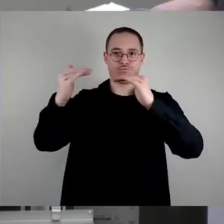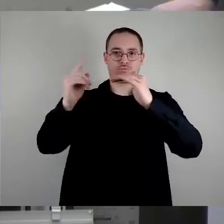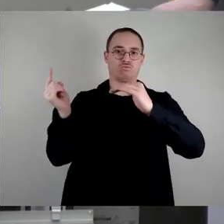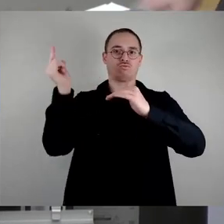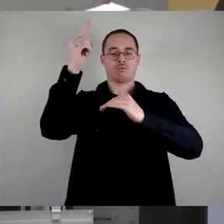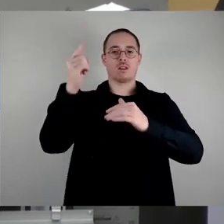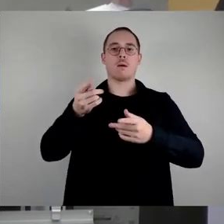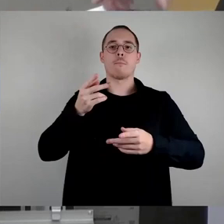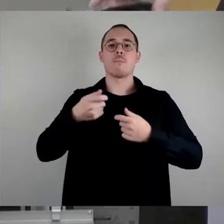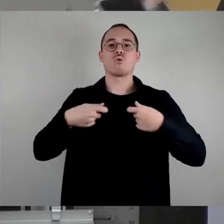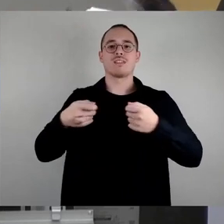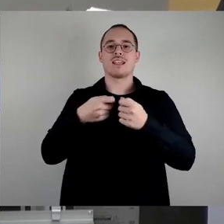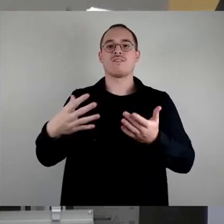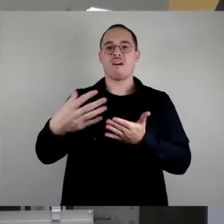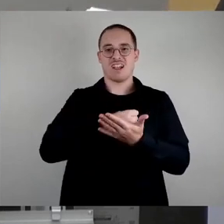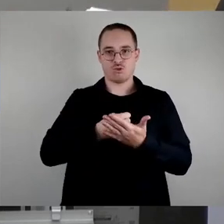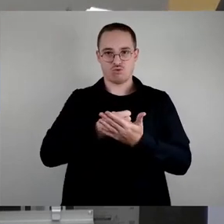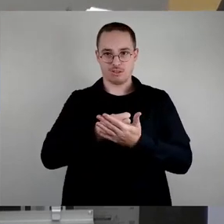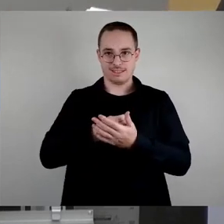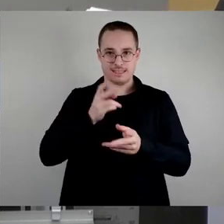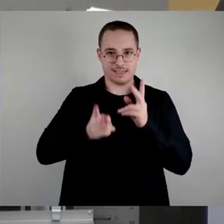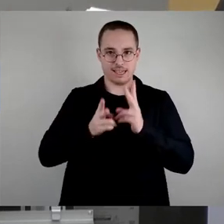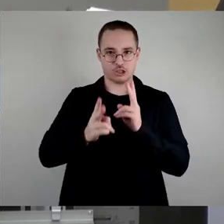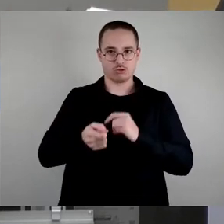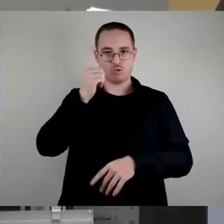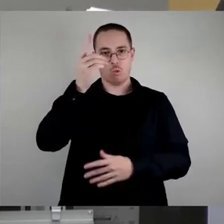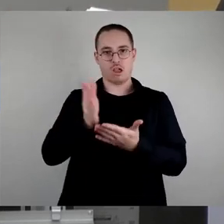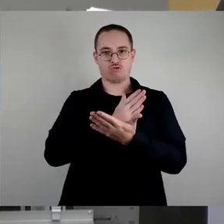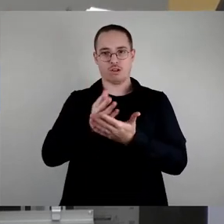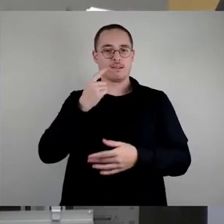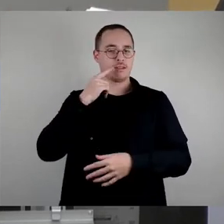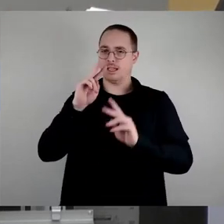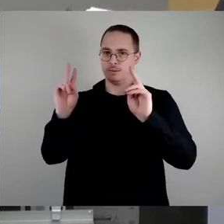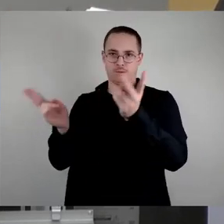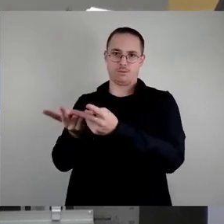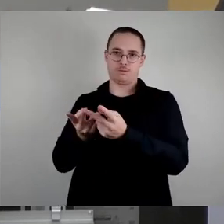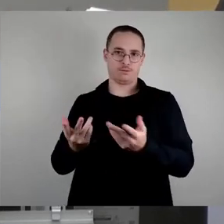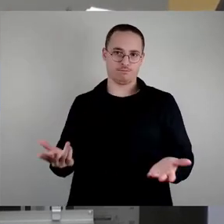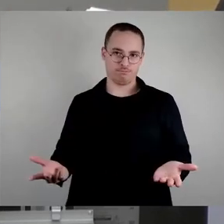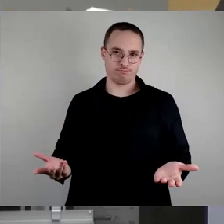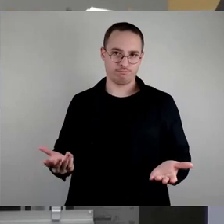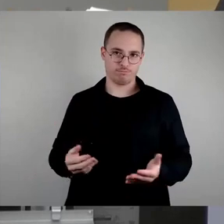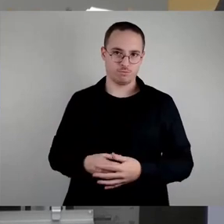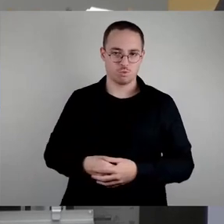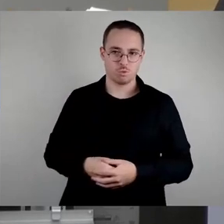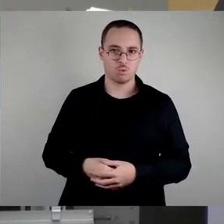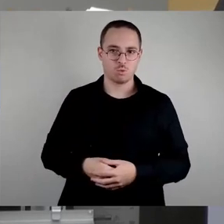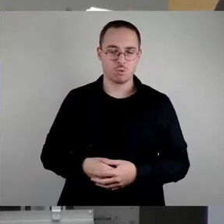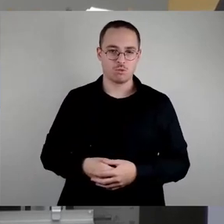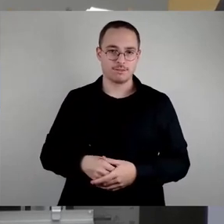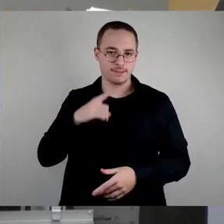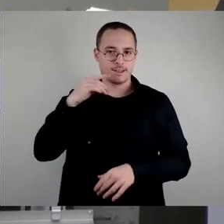Ich glaube, da wird nichts anderes rauskommen. Das Bundesverfassungsgericht wird das bestätigen und zwar schlicht und ergreifend schon aus der eingeführten